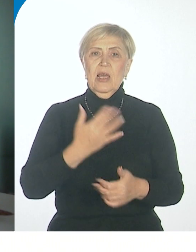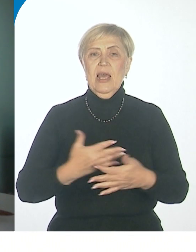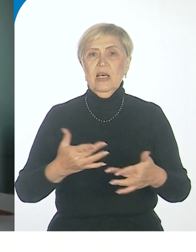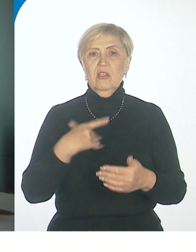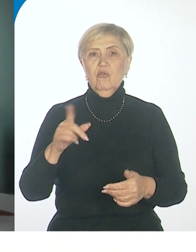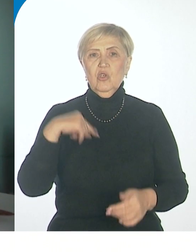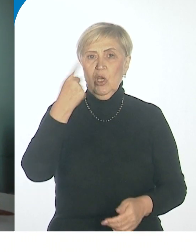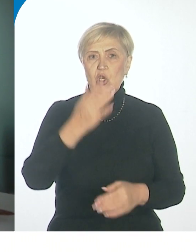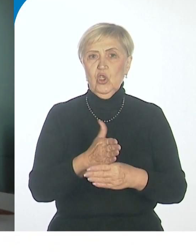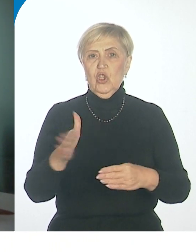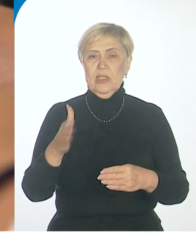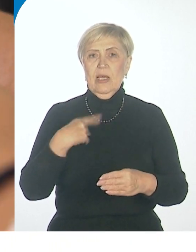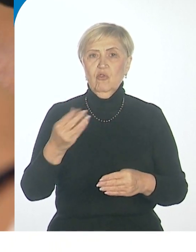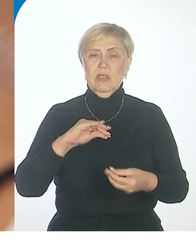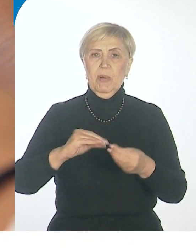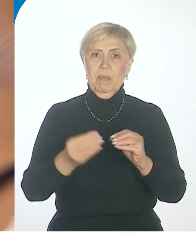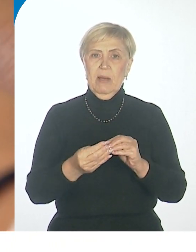проблема вскрывает системную.